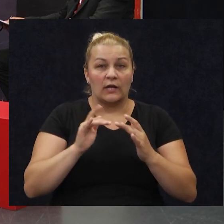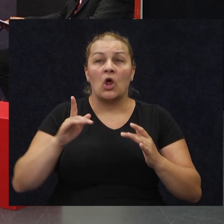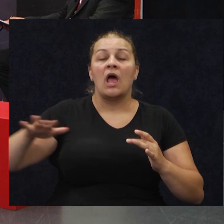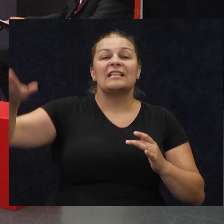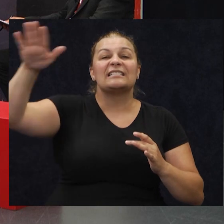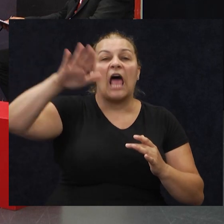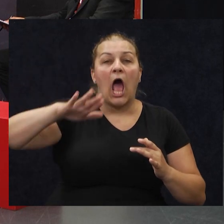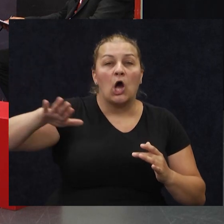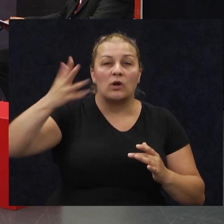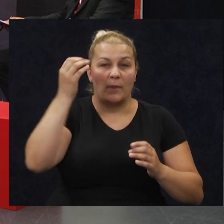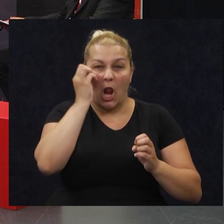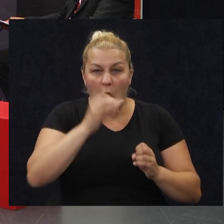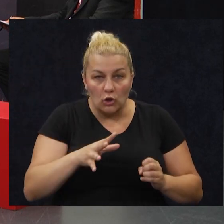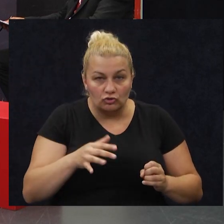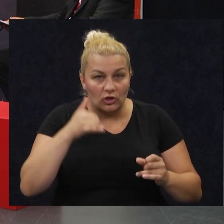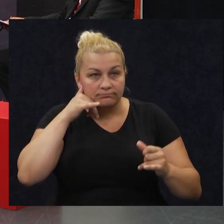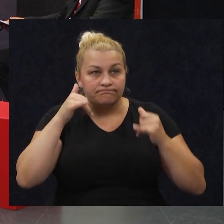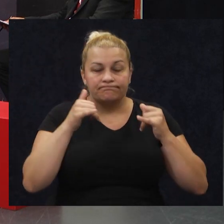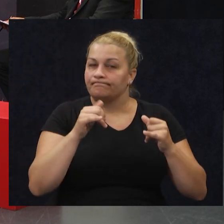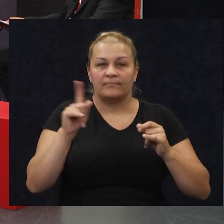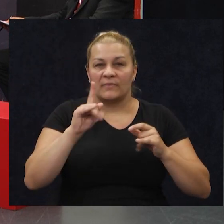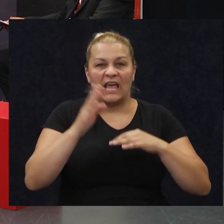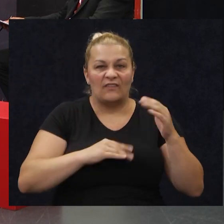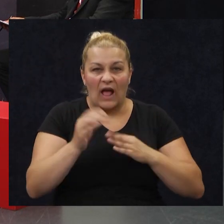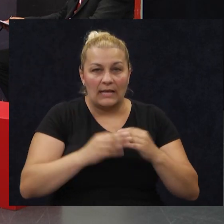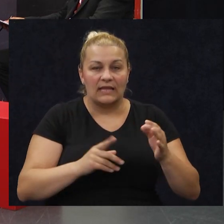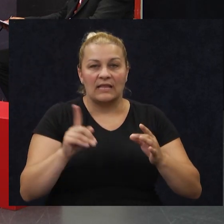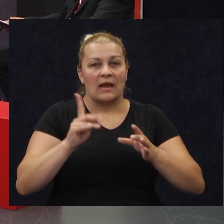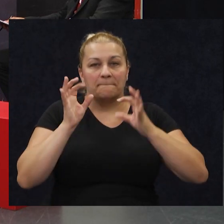je bila loša, nekvalitetna, nepouzdana.